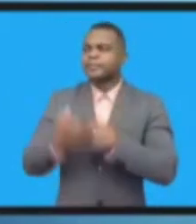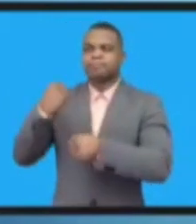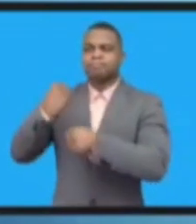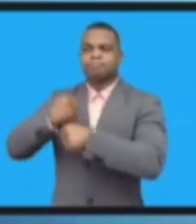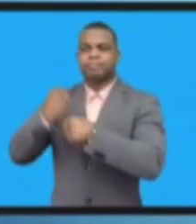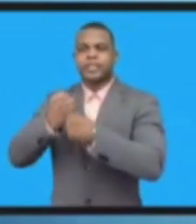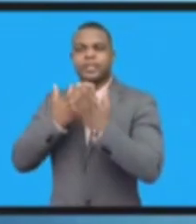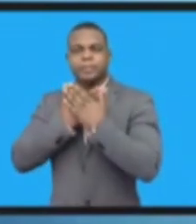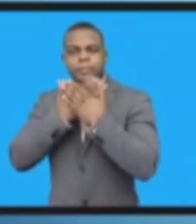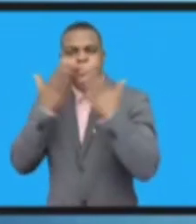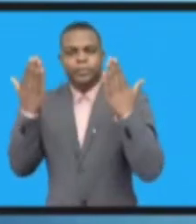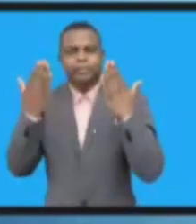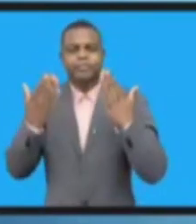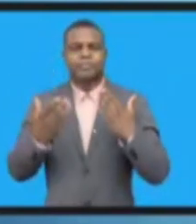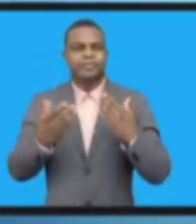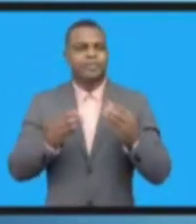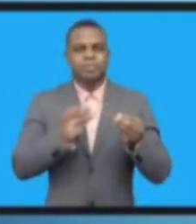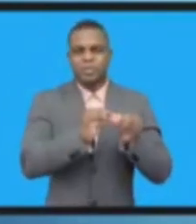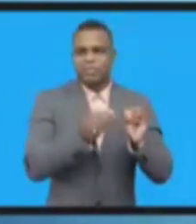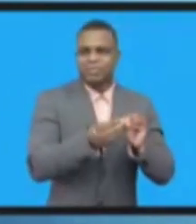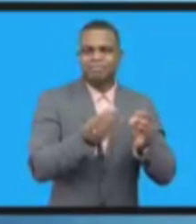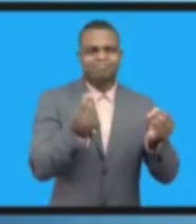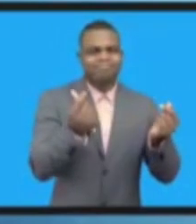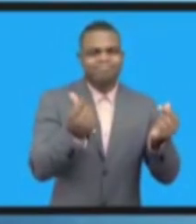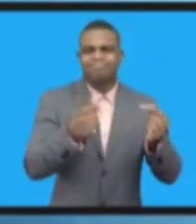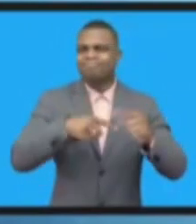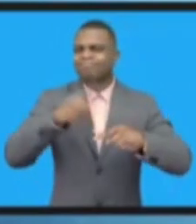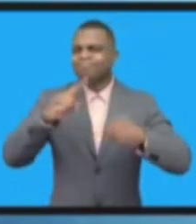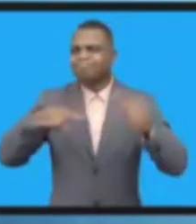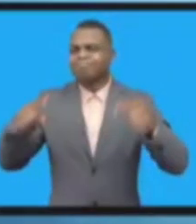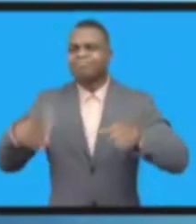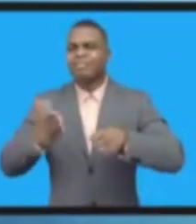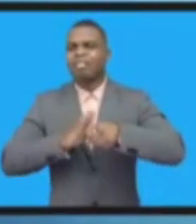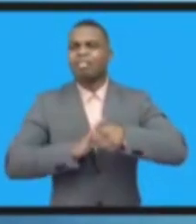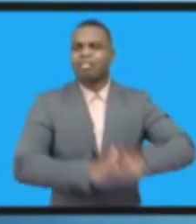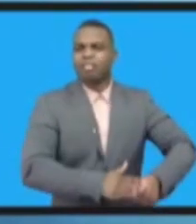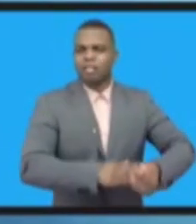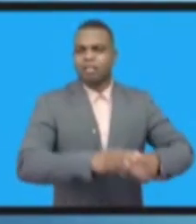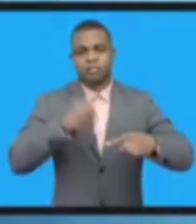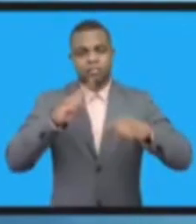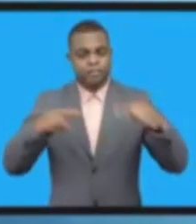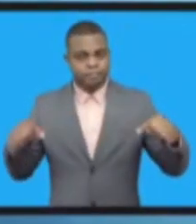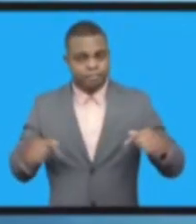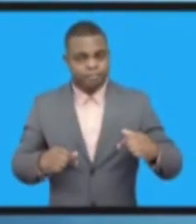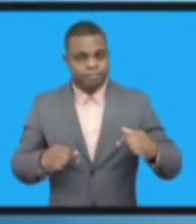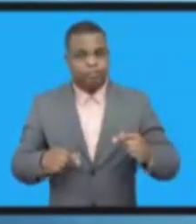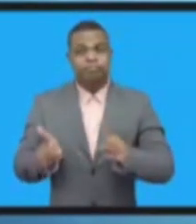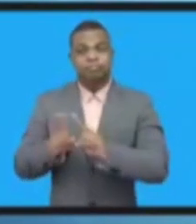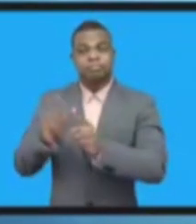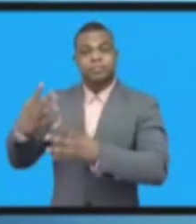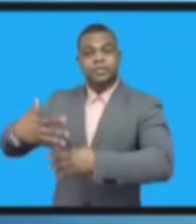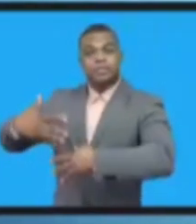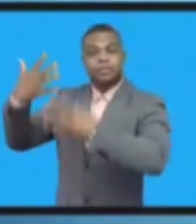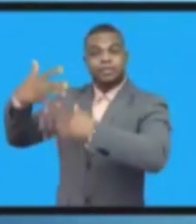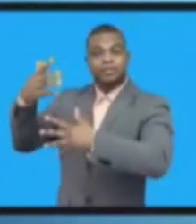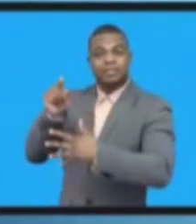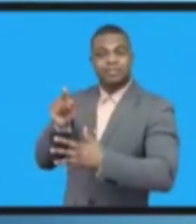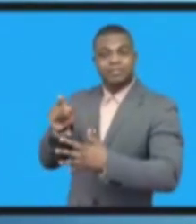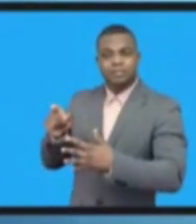есть множество проблем, которые препятствуют полной цифровой